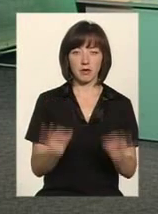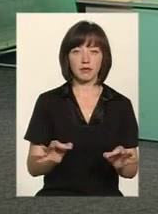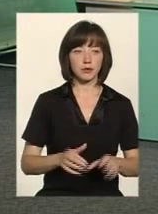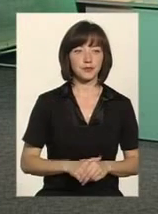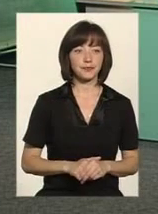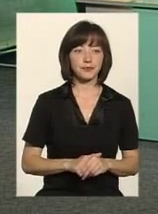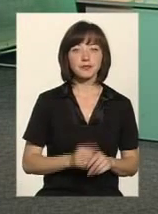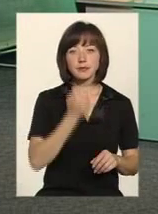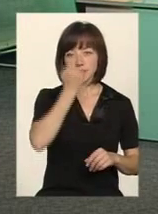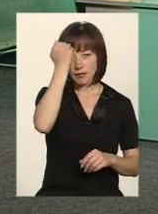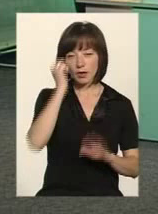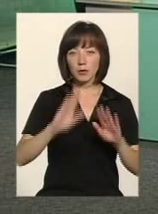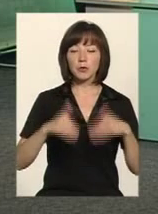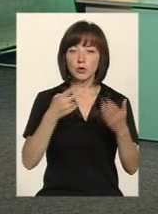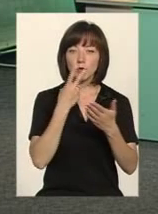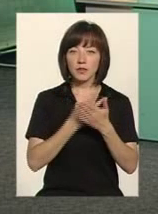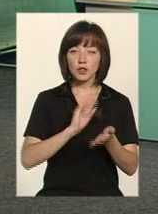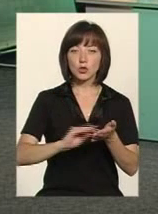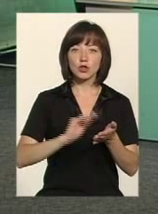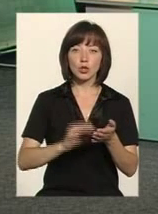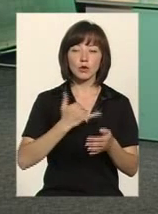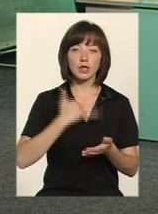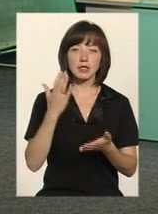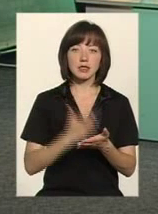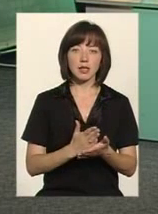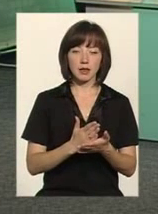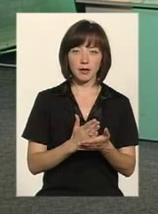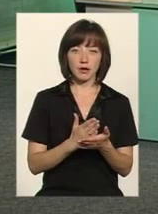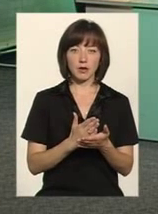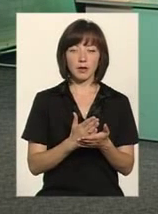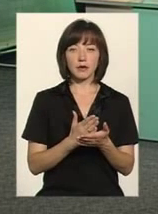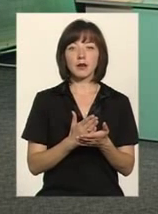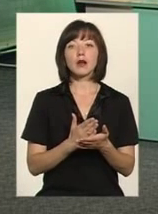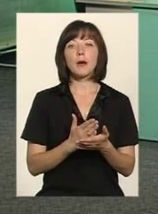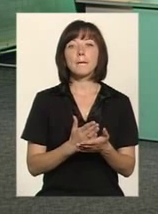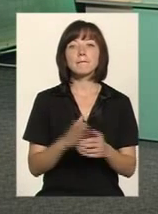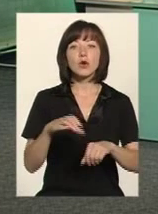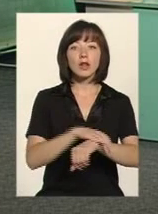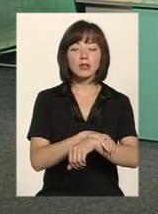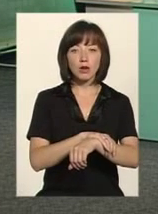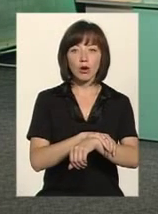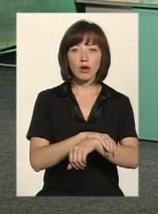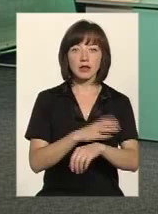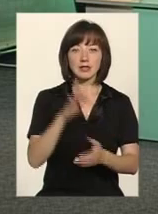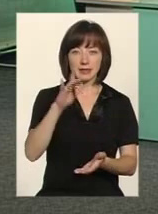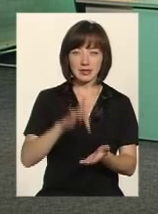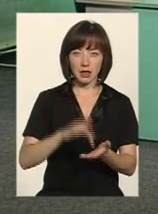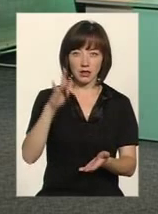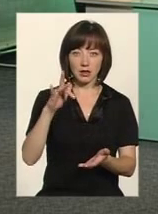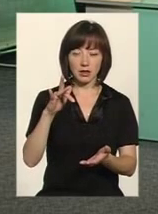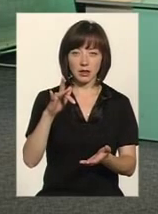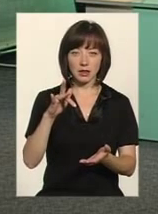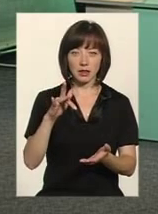Дякую. І я пропоную подивитися ще сюжет. У нас є ще протезно-ортопедичний центр.